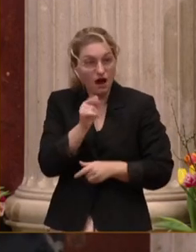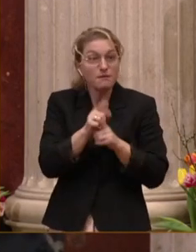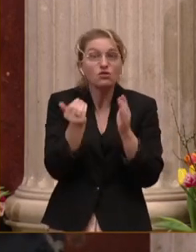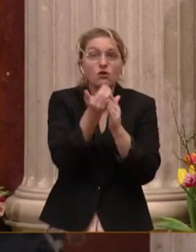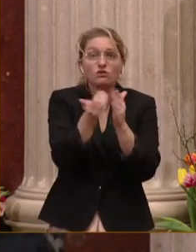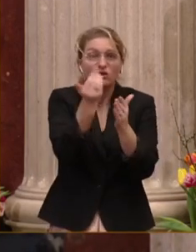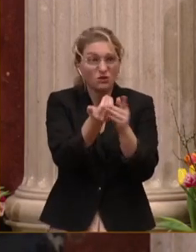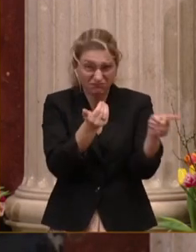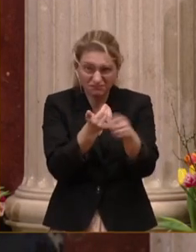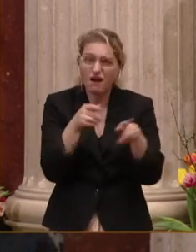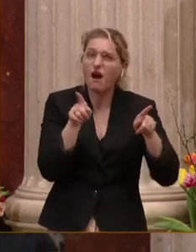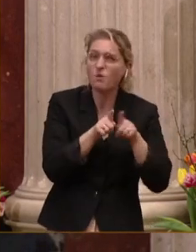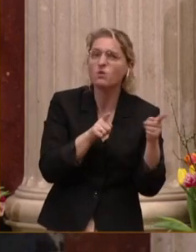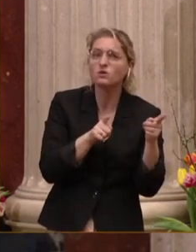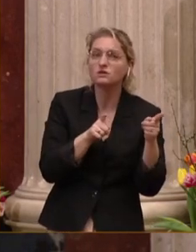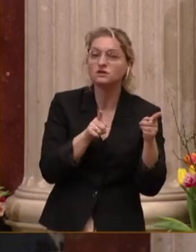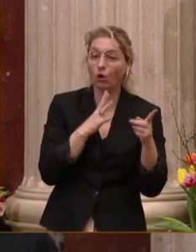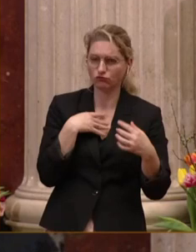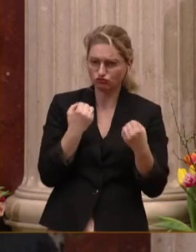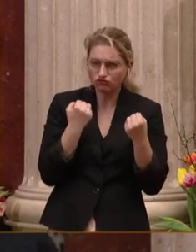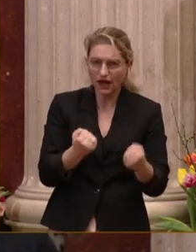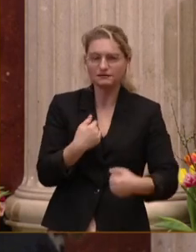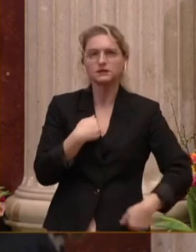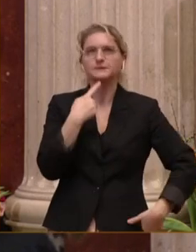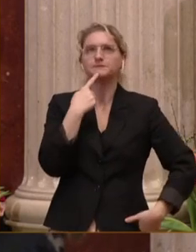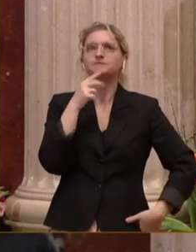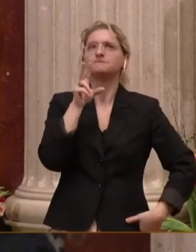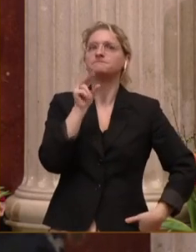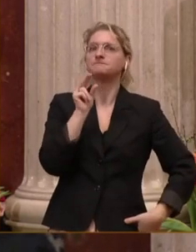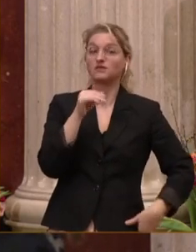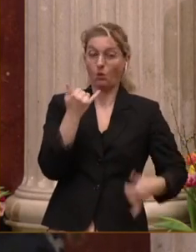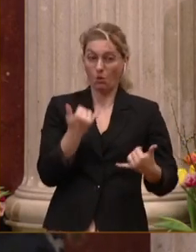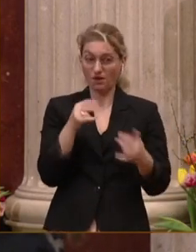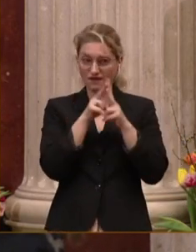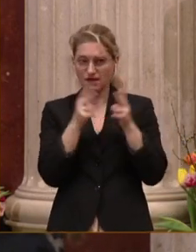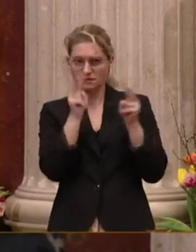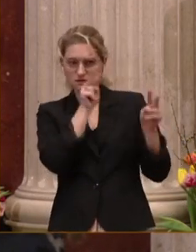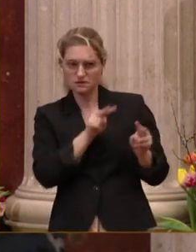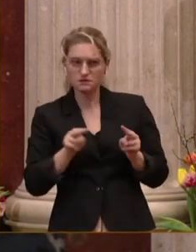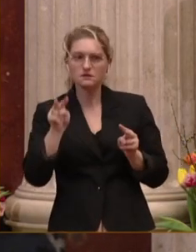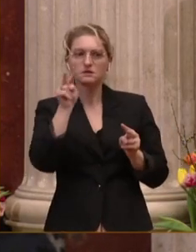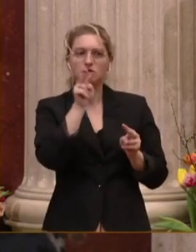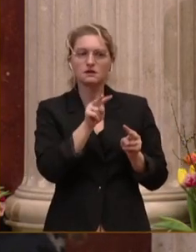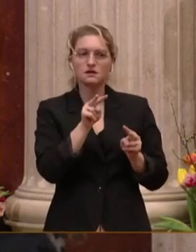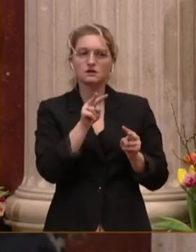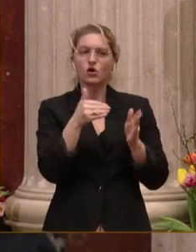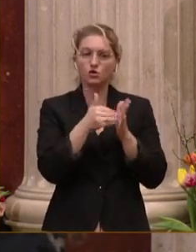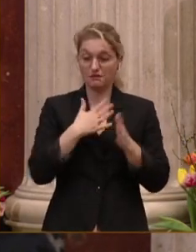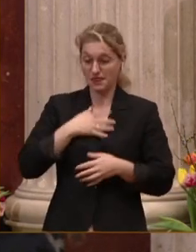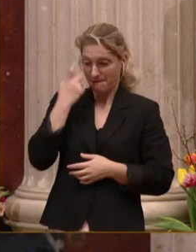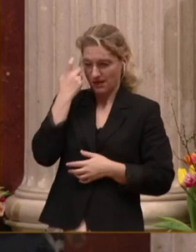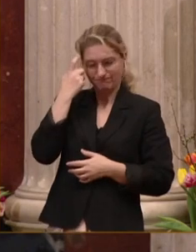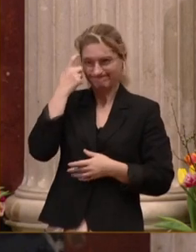ich sehe heute die Welt aus einer Perspektive, die es notwendig macht, auch einmal eine Meinung anzupassen.